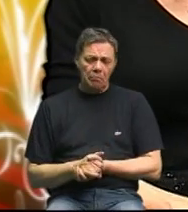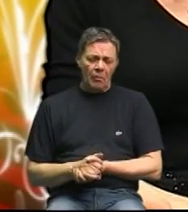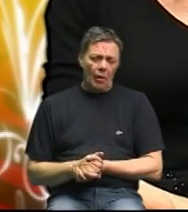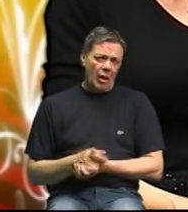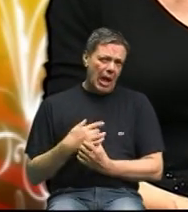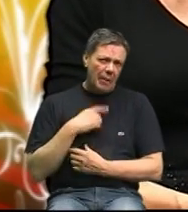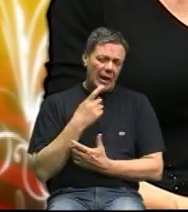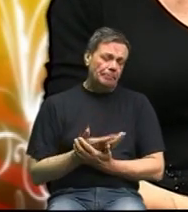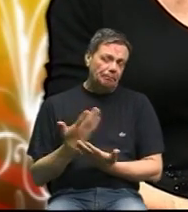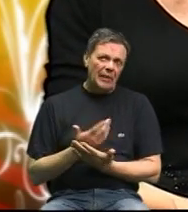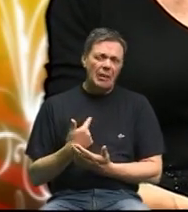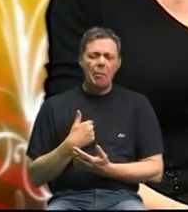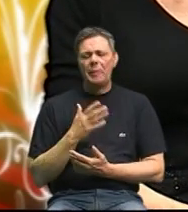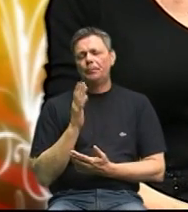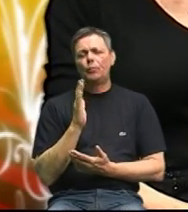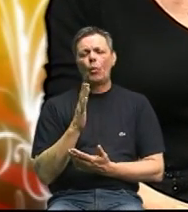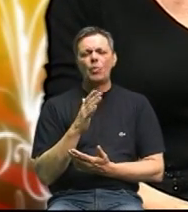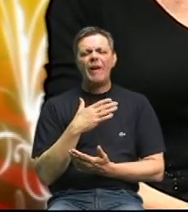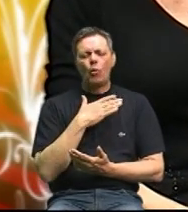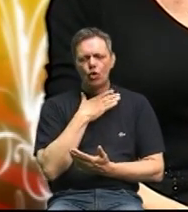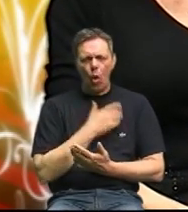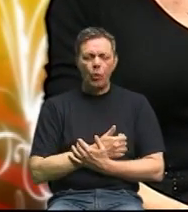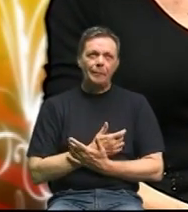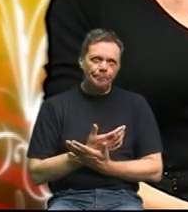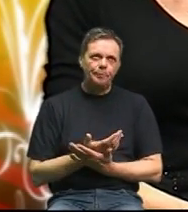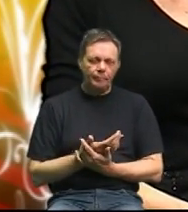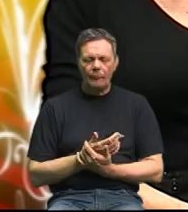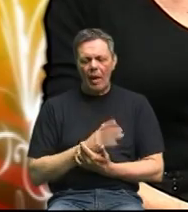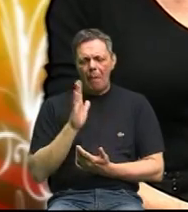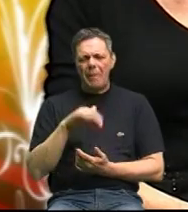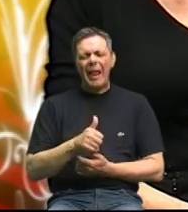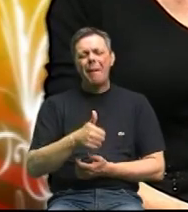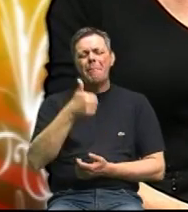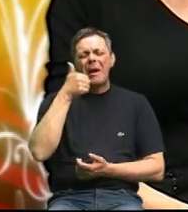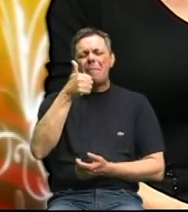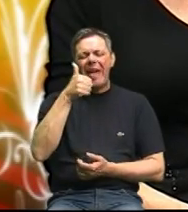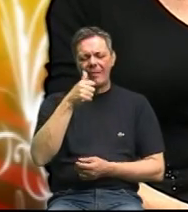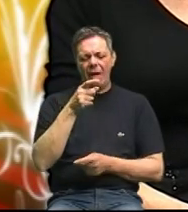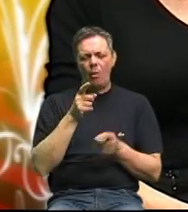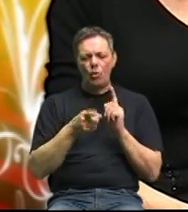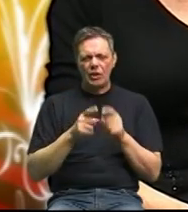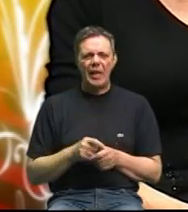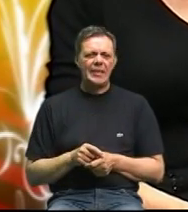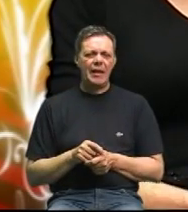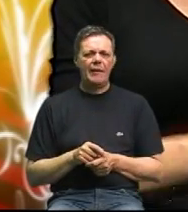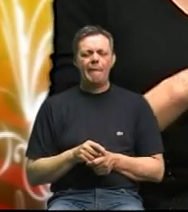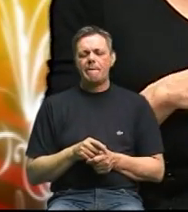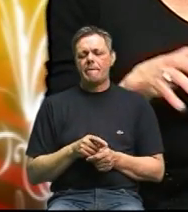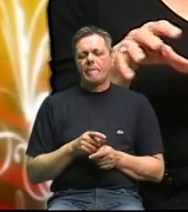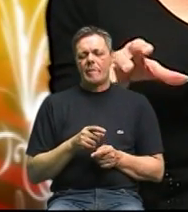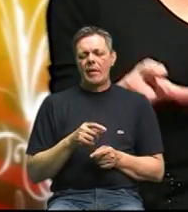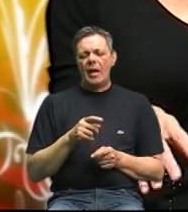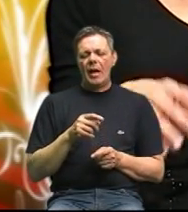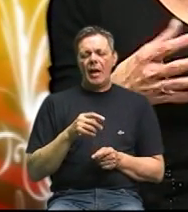školi ali to je jako teško teško pitanje bila jedna učiteljica zdrave i hrani i